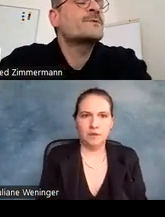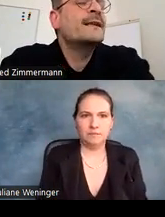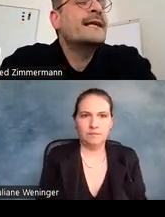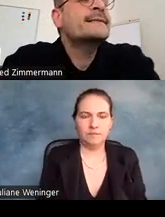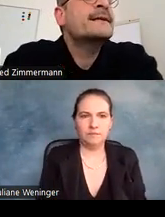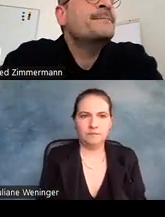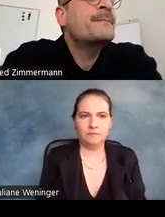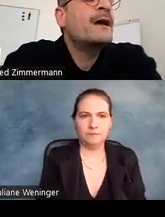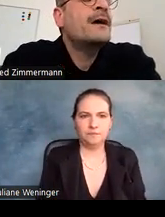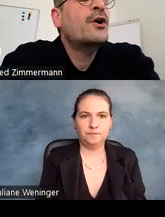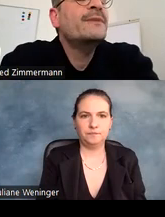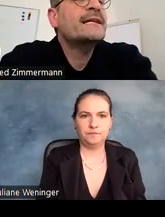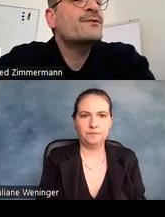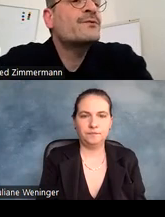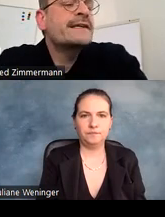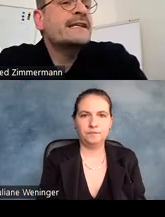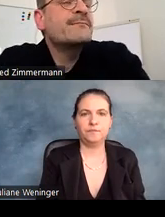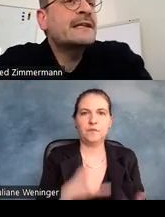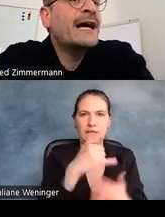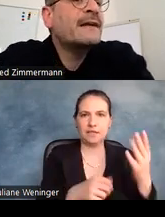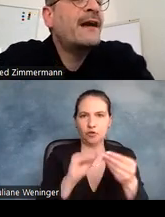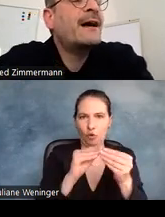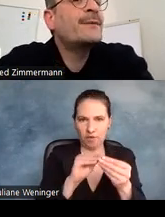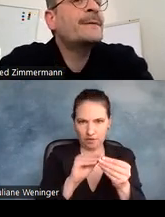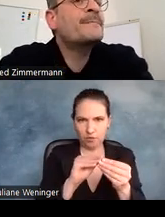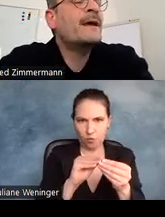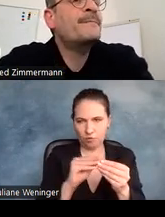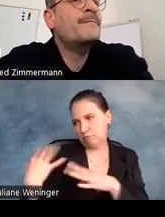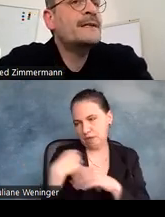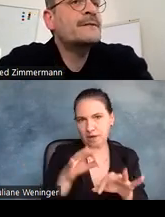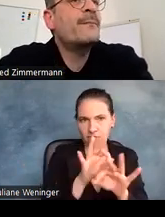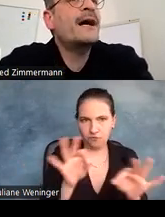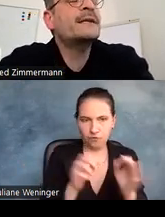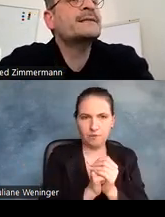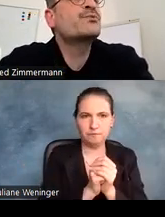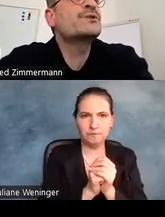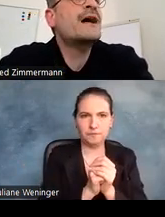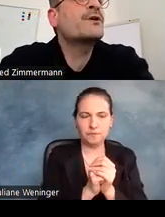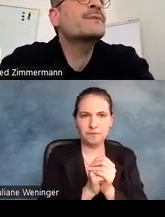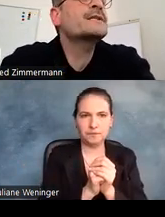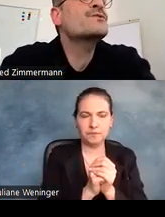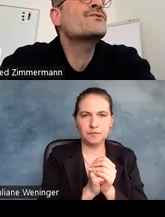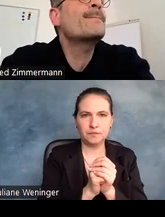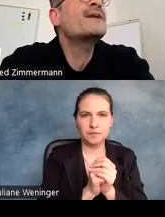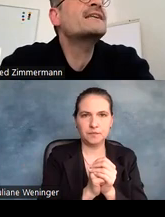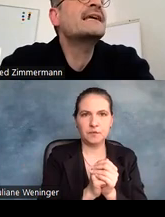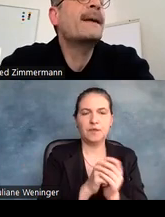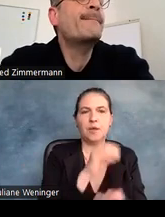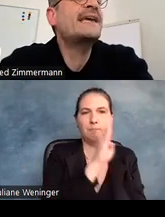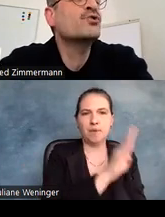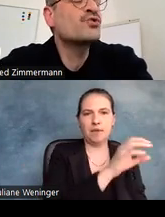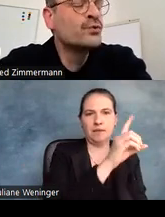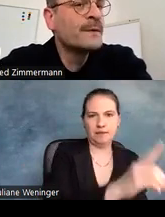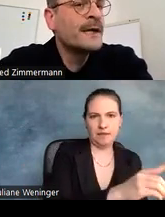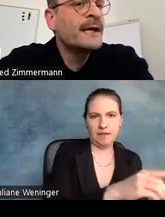So eine letzte Kombination, die ich Ihnen mitgebracht habe, ist nochmal die Buchstabenkombination von B, D,